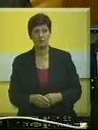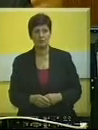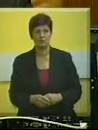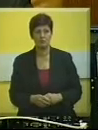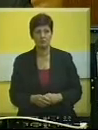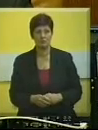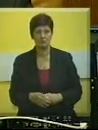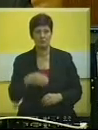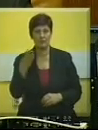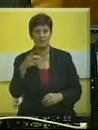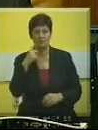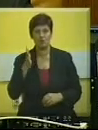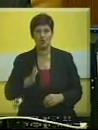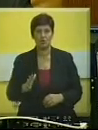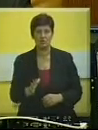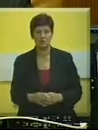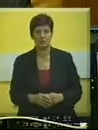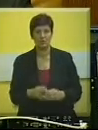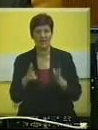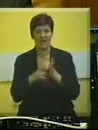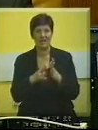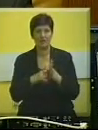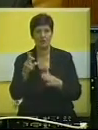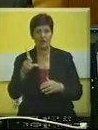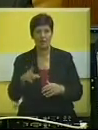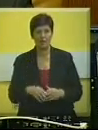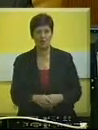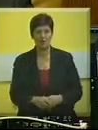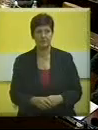Dajem reč, gospođi Nataši Lalić.